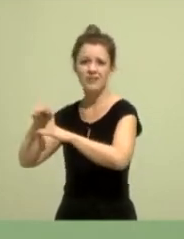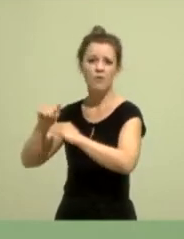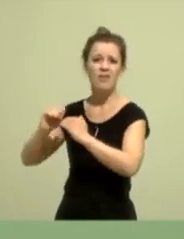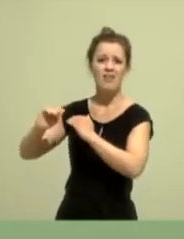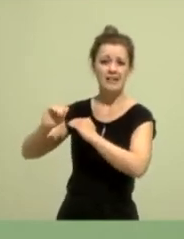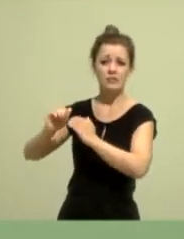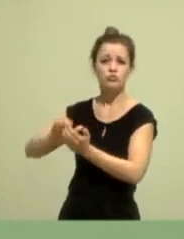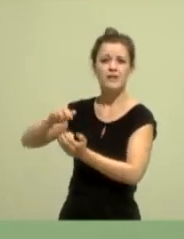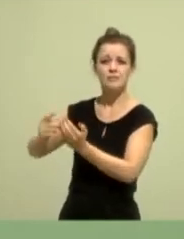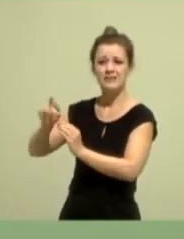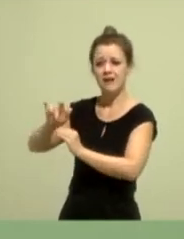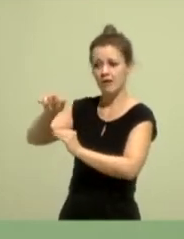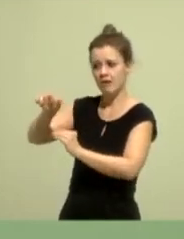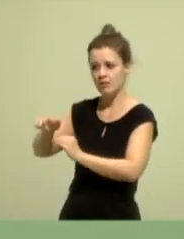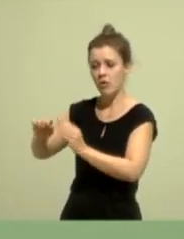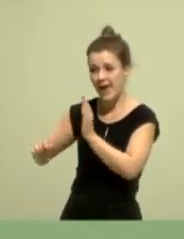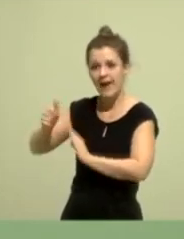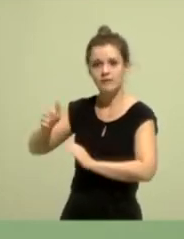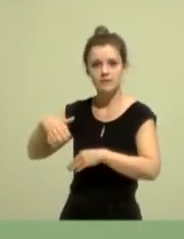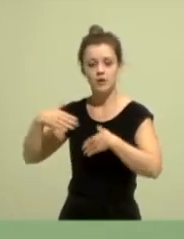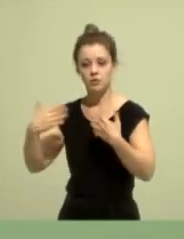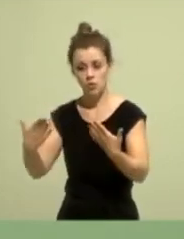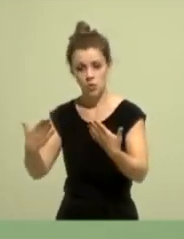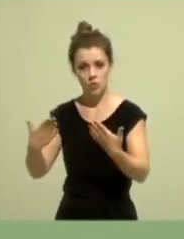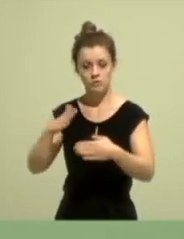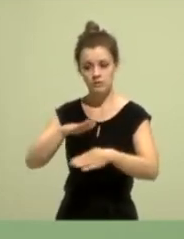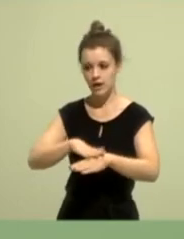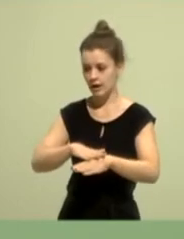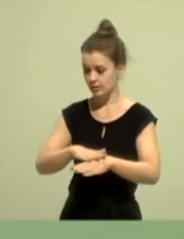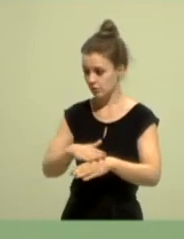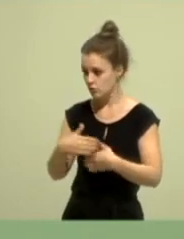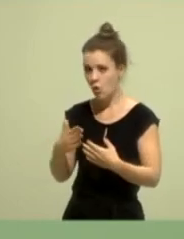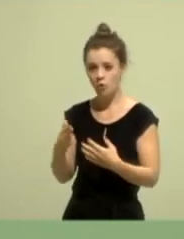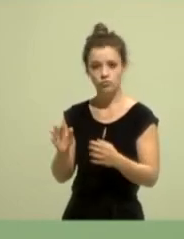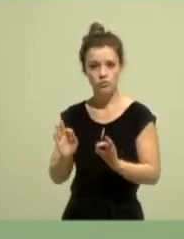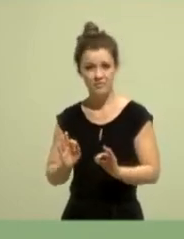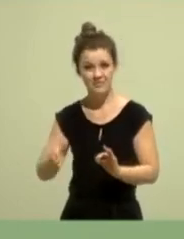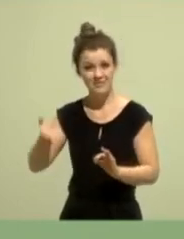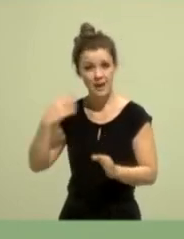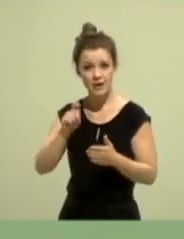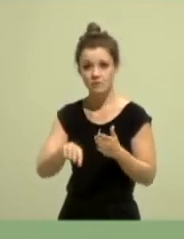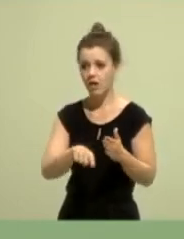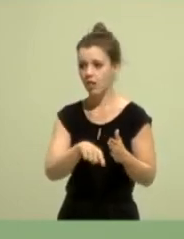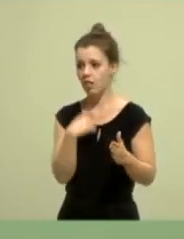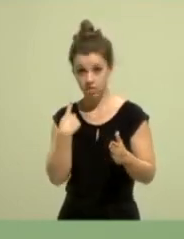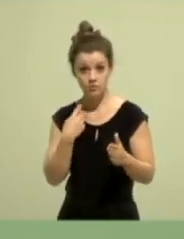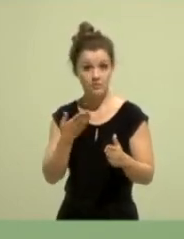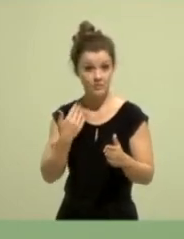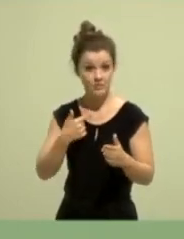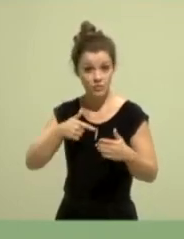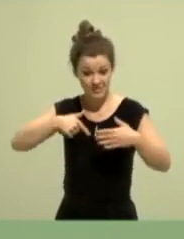vorgefunden hat. Denn verlorene Wahlen, und das war ja 2017 ganz klar der Fall, bedeuten auch immer